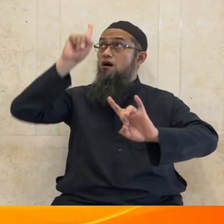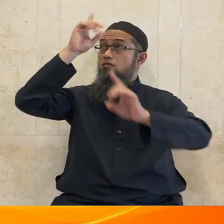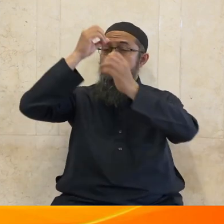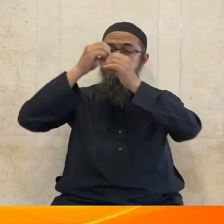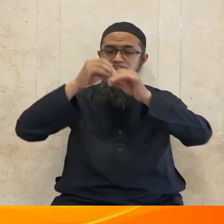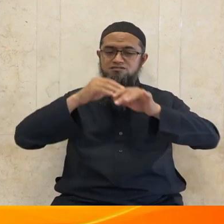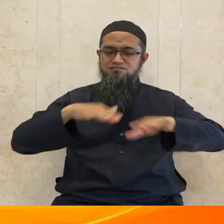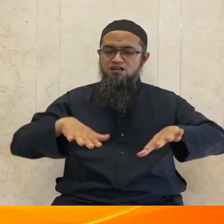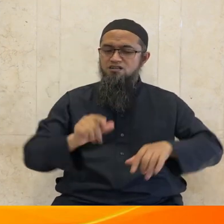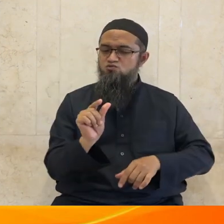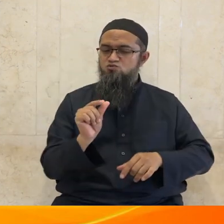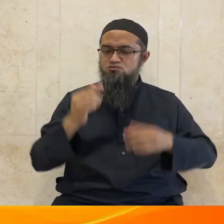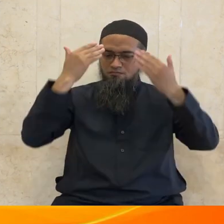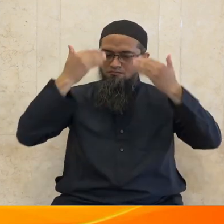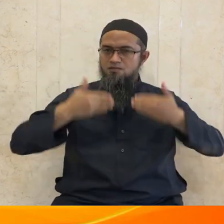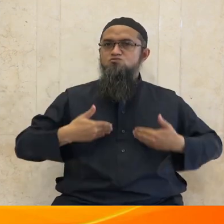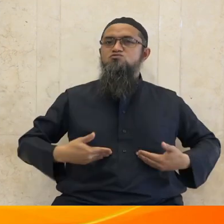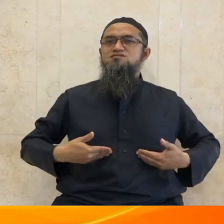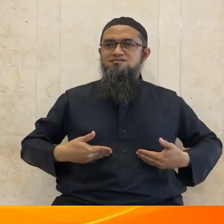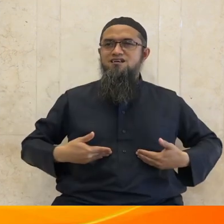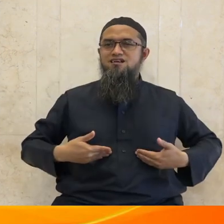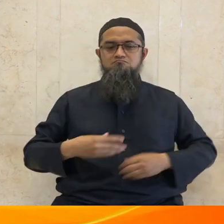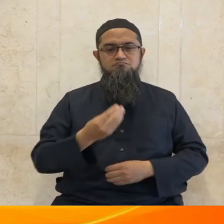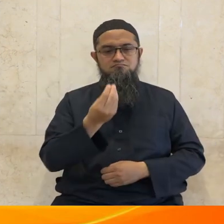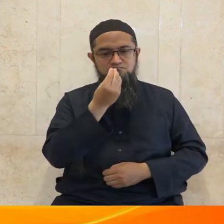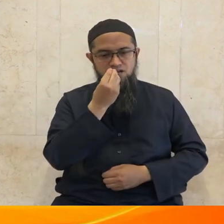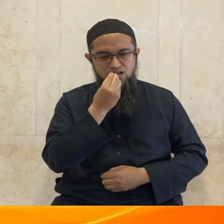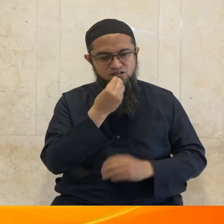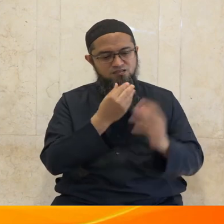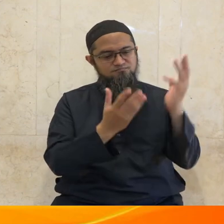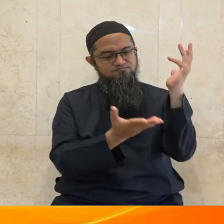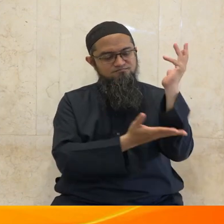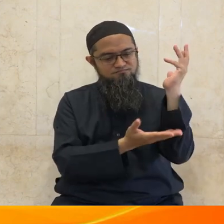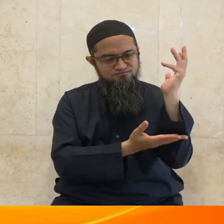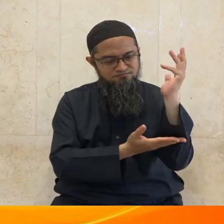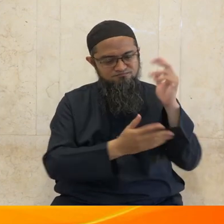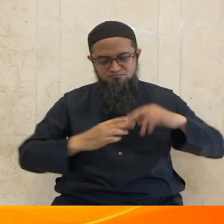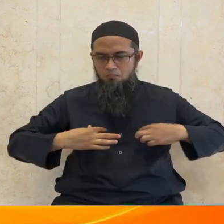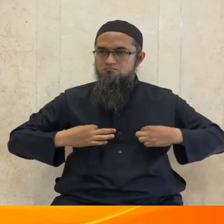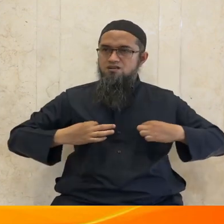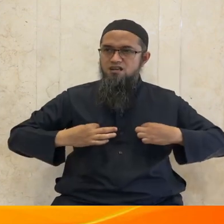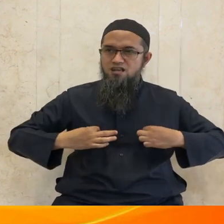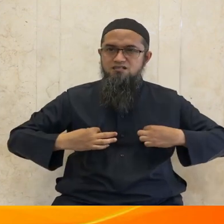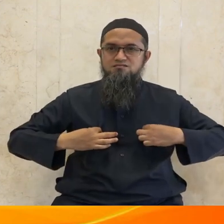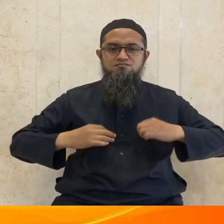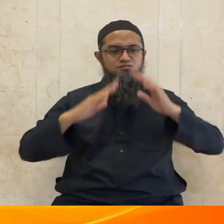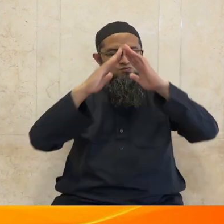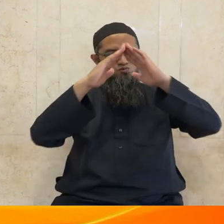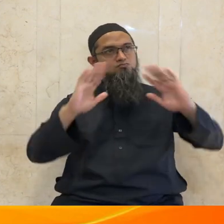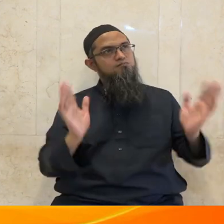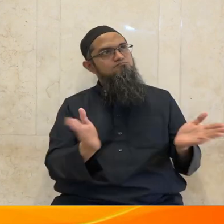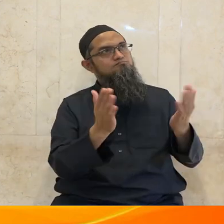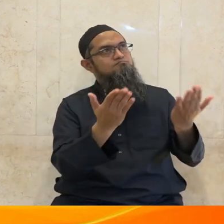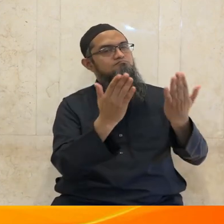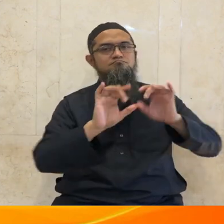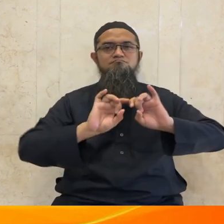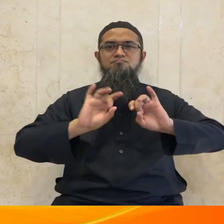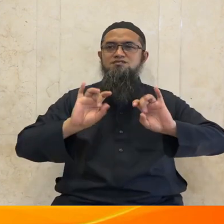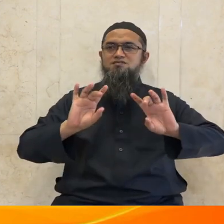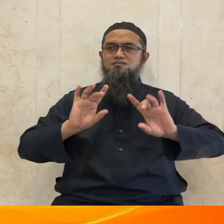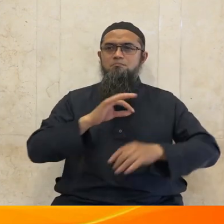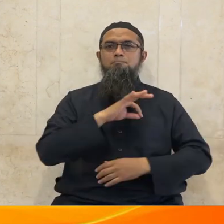dalam berbagai bentuk kejadian dan misterinya merupakan peringatan dan pelajaran bagi manusia